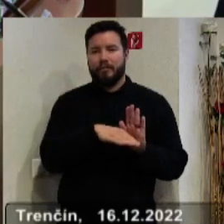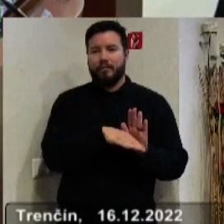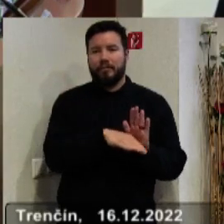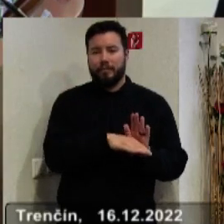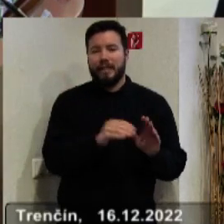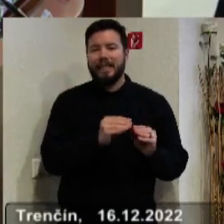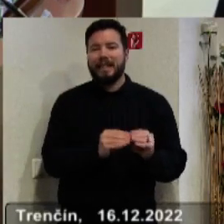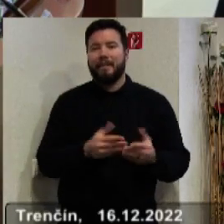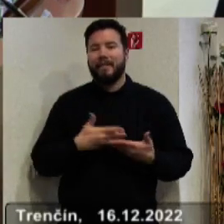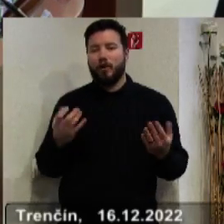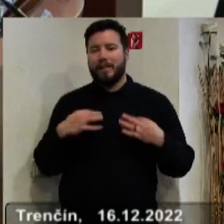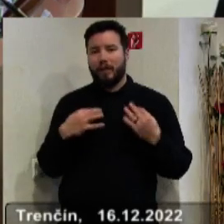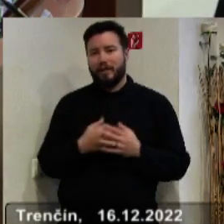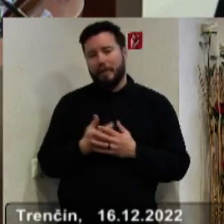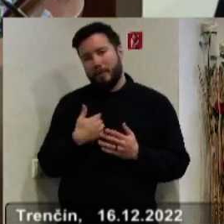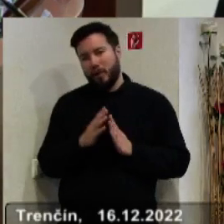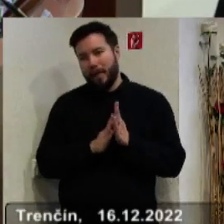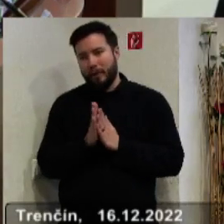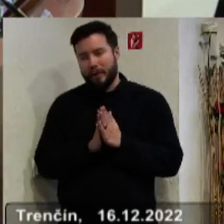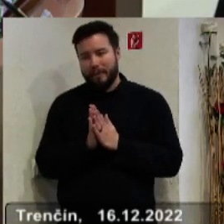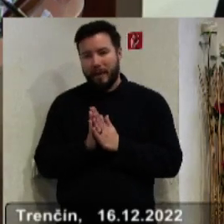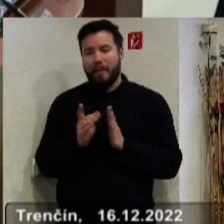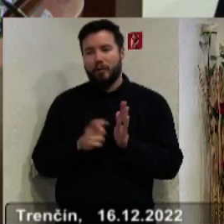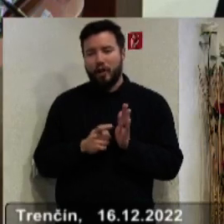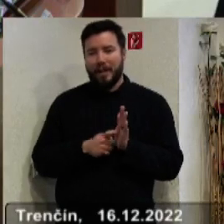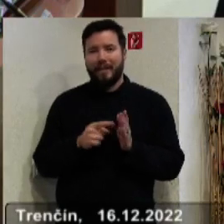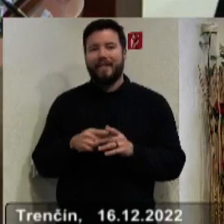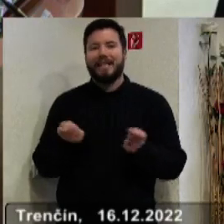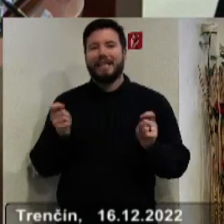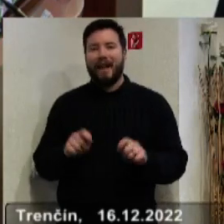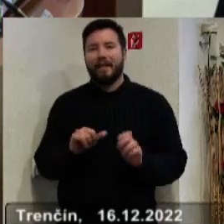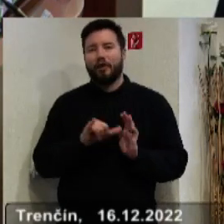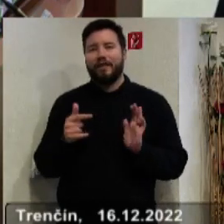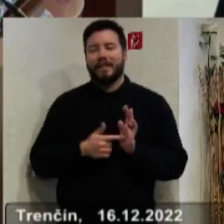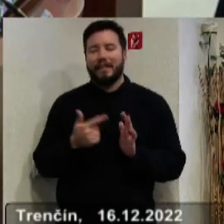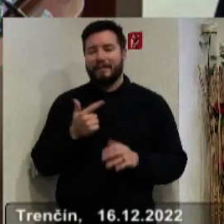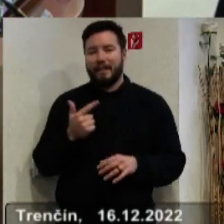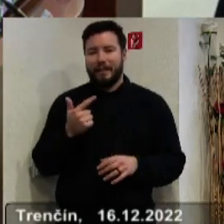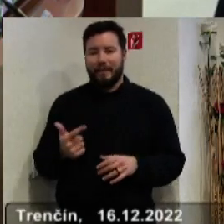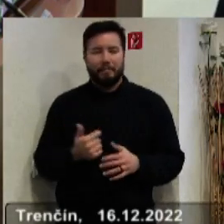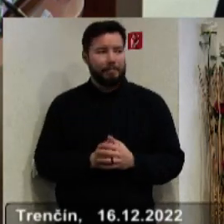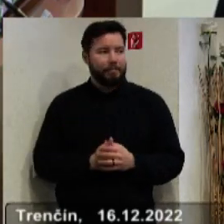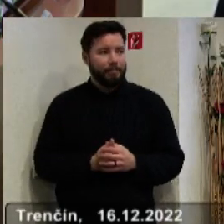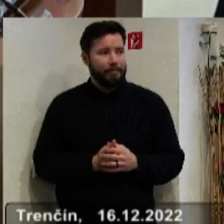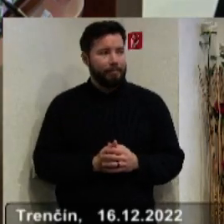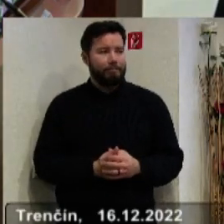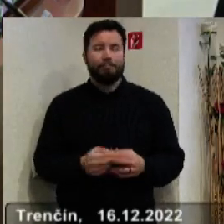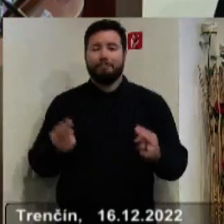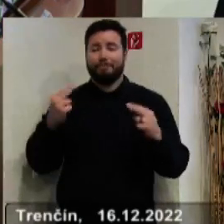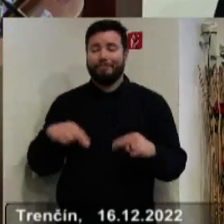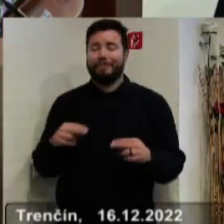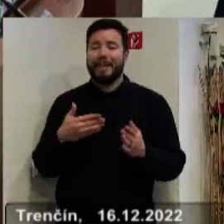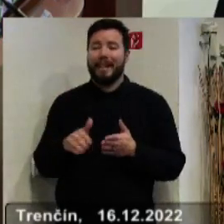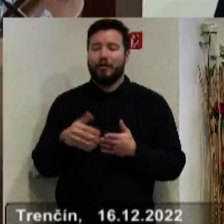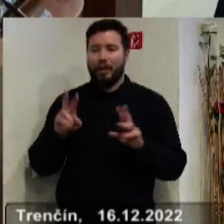systéme verejného zdravotníctva. To je moja prozba, požiadavka v závere tohto kalendárneho roka. Ďalšia téma, ktorú